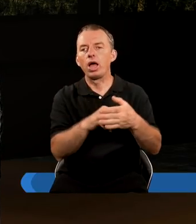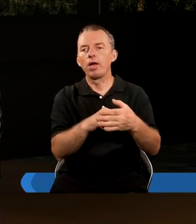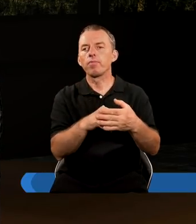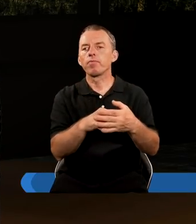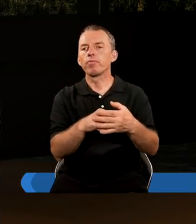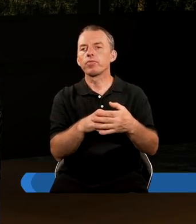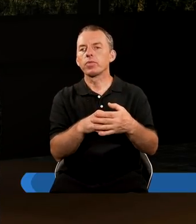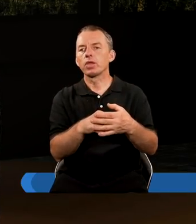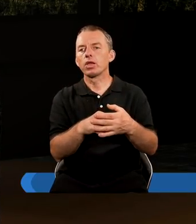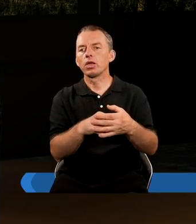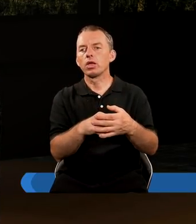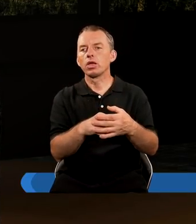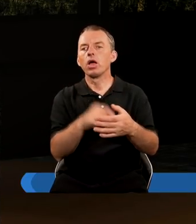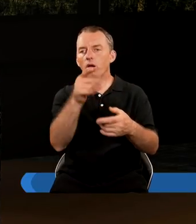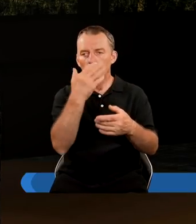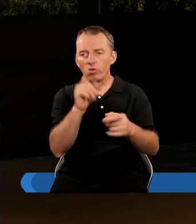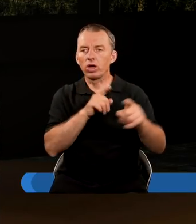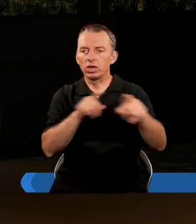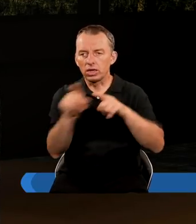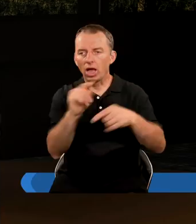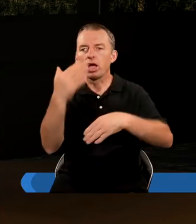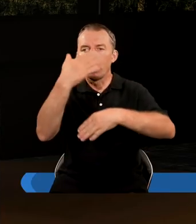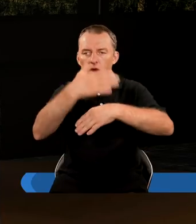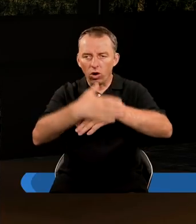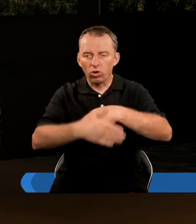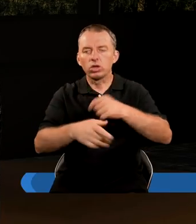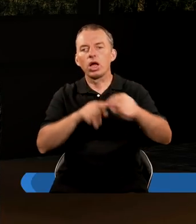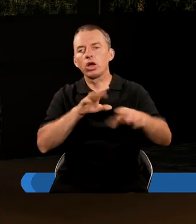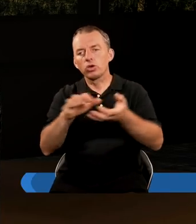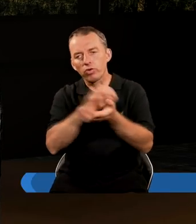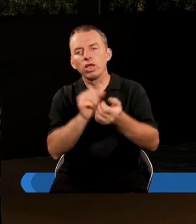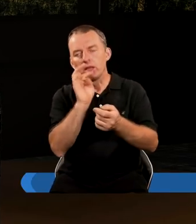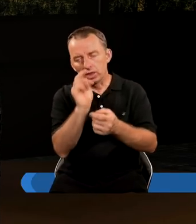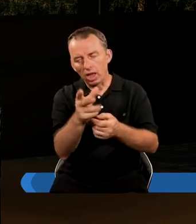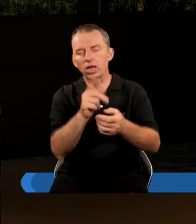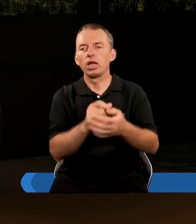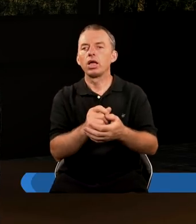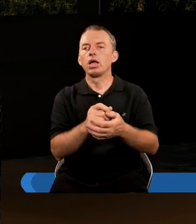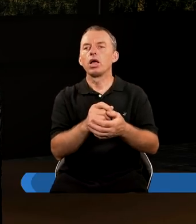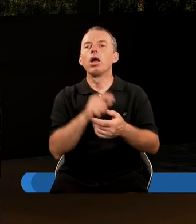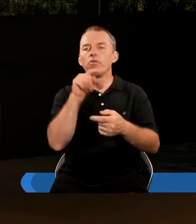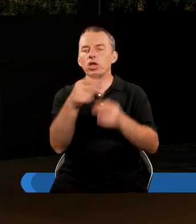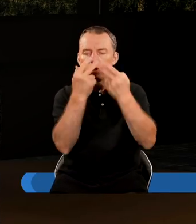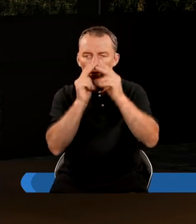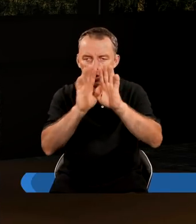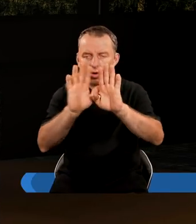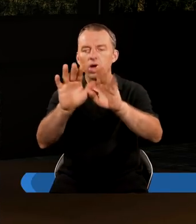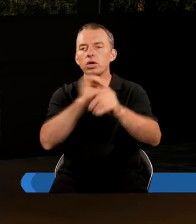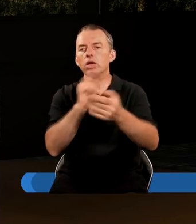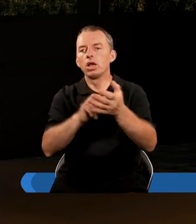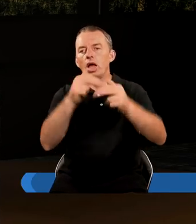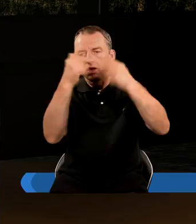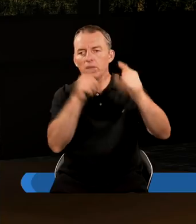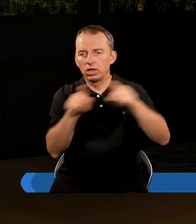To ten rozdział o znakach końca świata, tak? Tak. I jest napisane, że wtedy ukaże się na